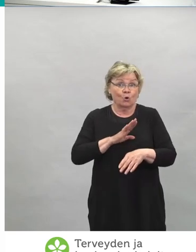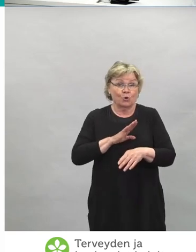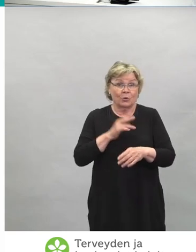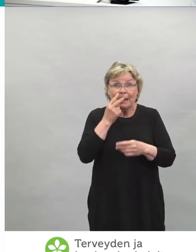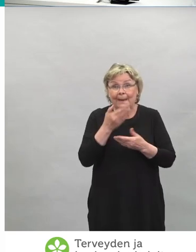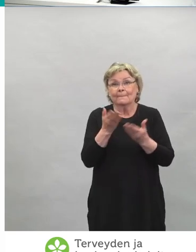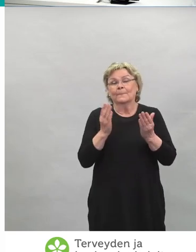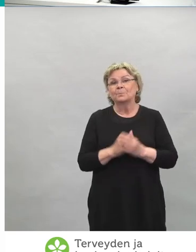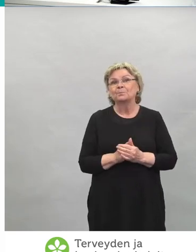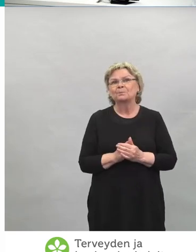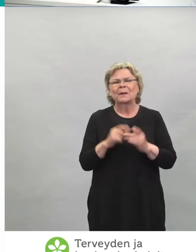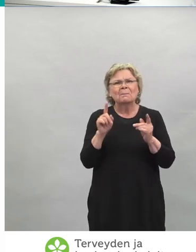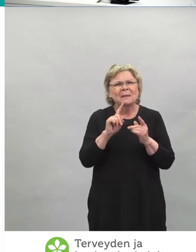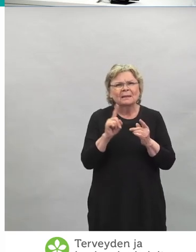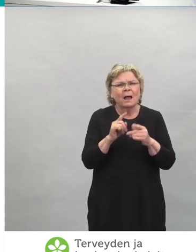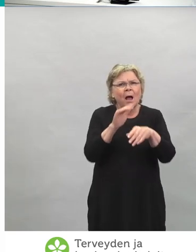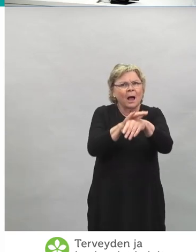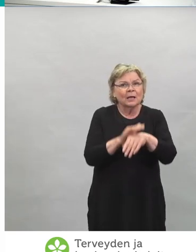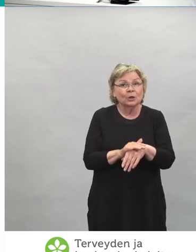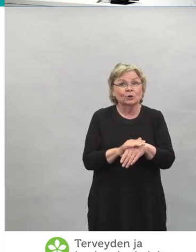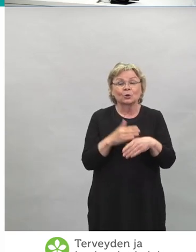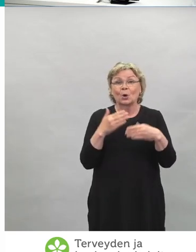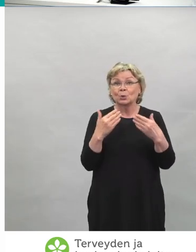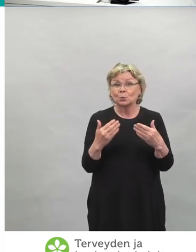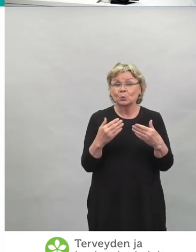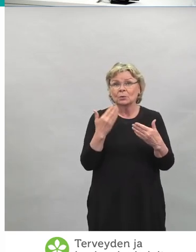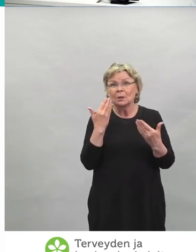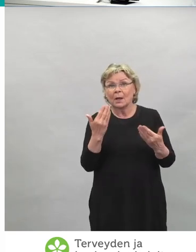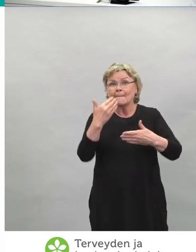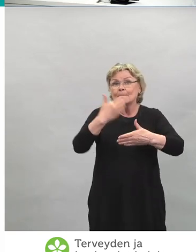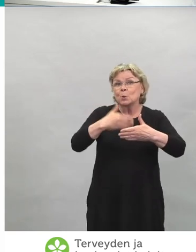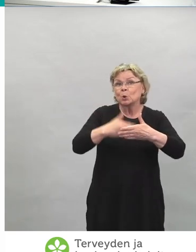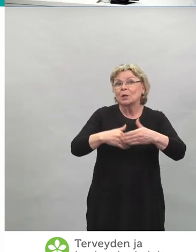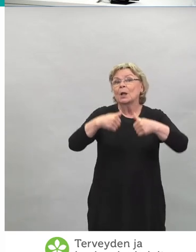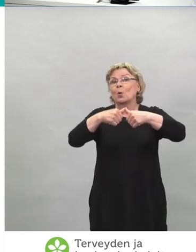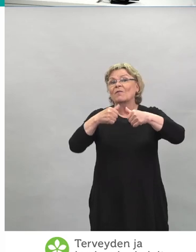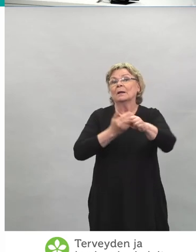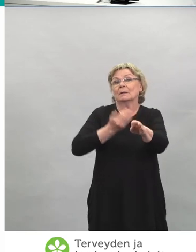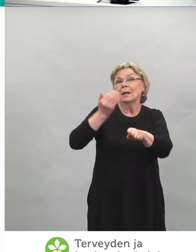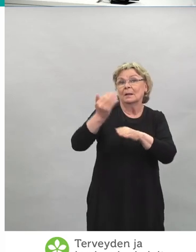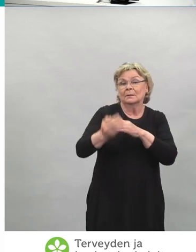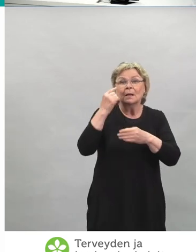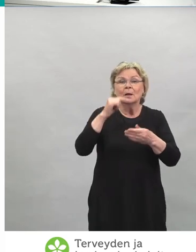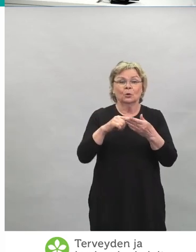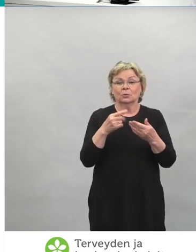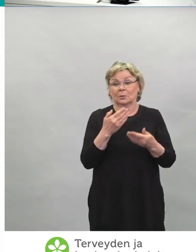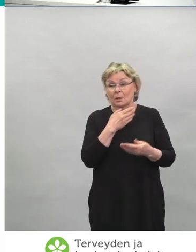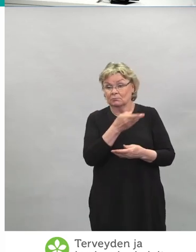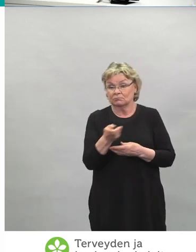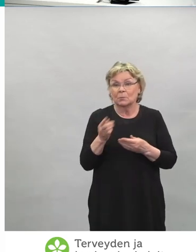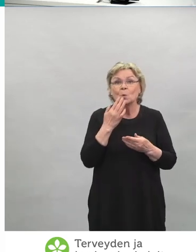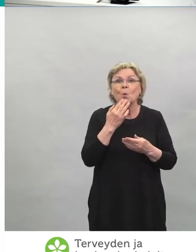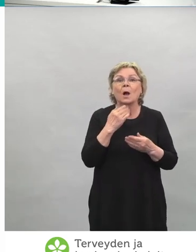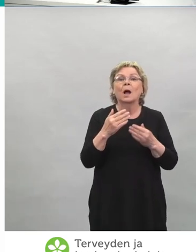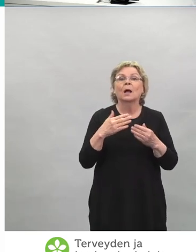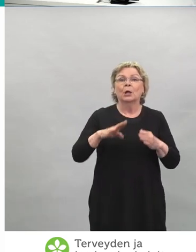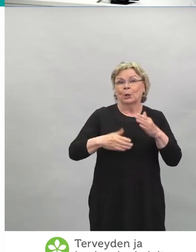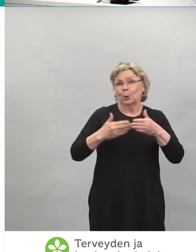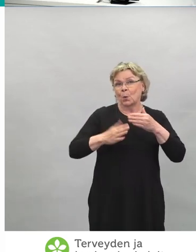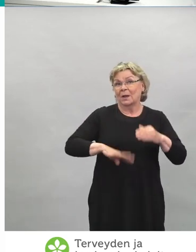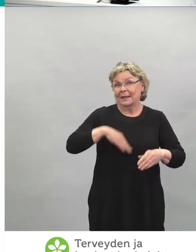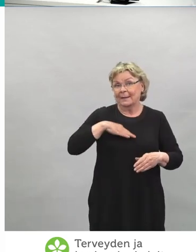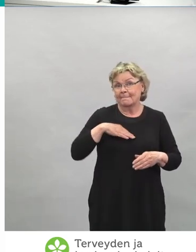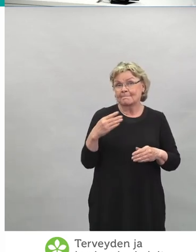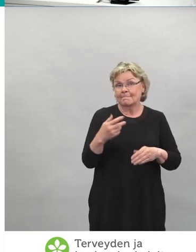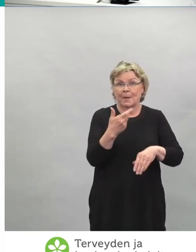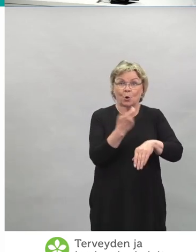rokotehaitat sitten on tälläin myyntiluvan myöntämisen jälkeen? Ne painottuvat pääsääntöisesti työikäisiin rokotettuihin, mutta se mitä